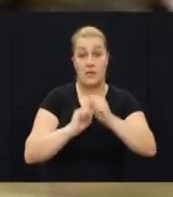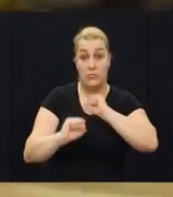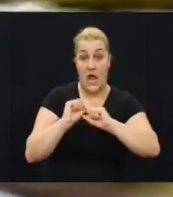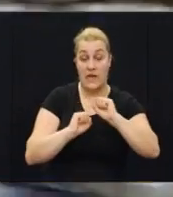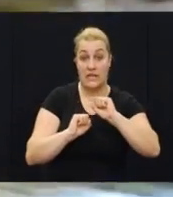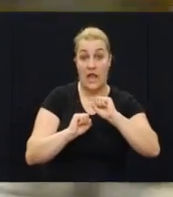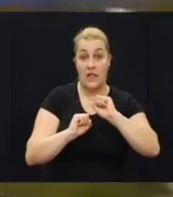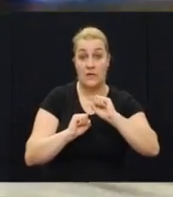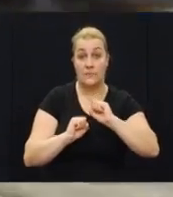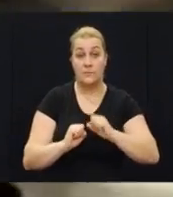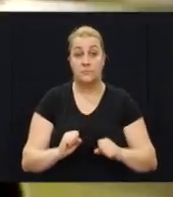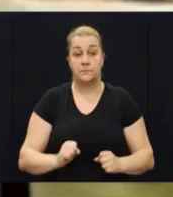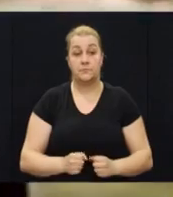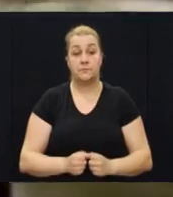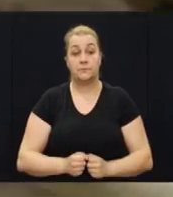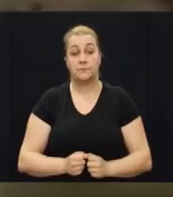branitelj